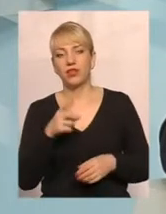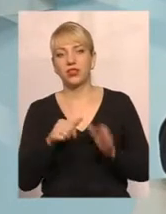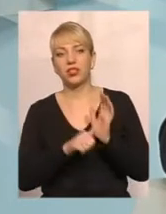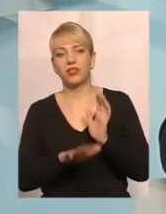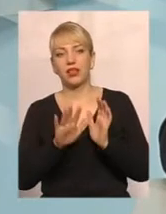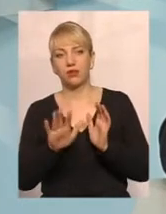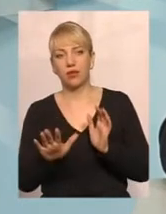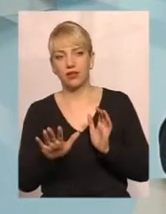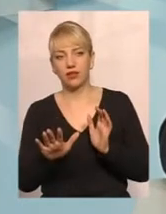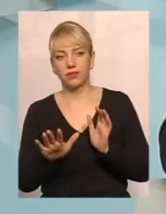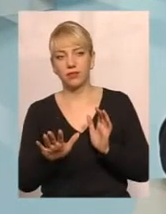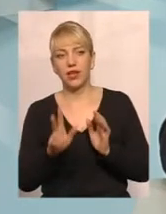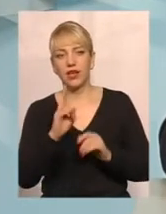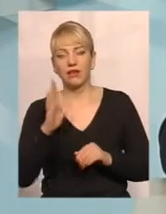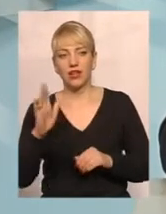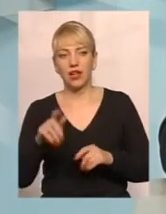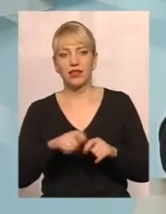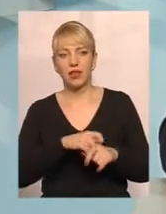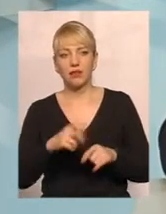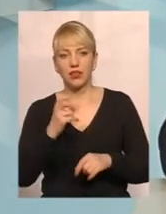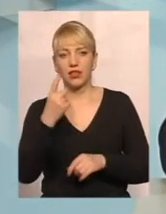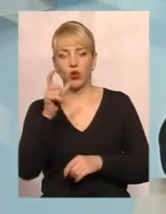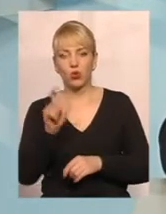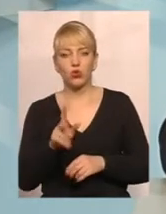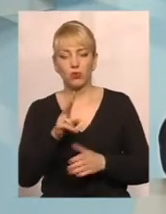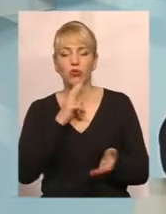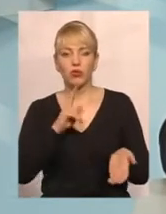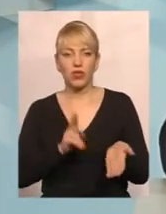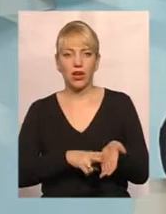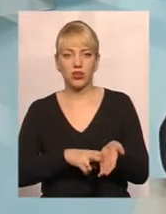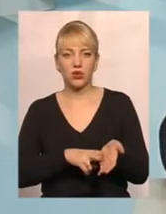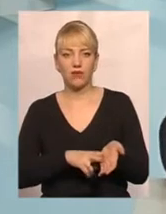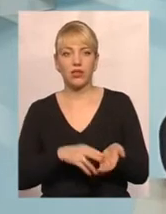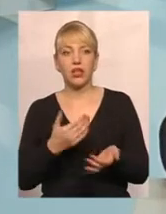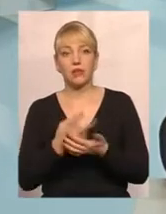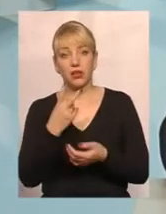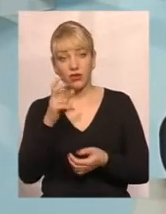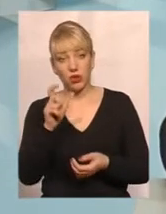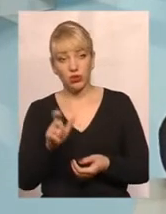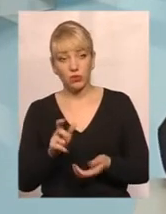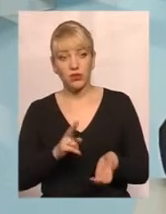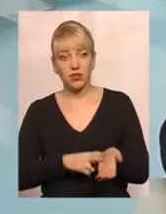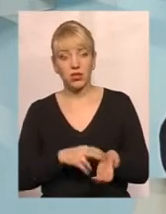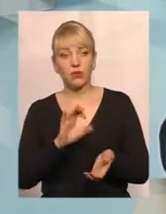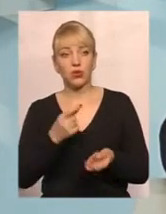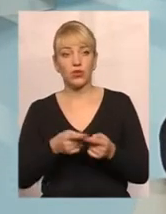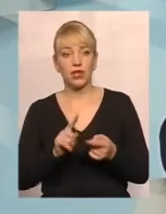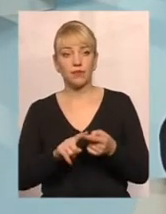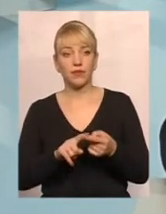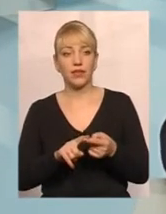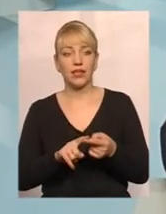квадратних метр на одну особу, яка зареєстрована. Тобто, якщо дві особи зареєстровані, відповідно, ця